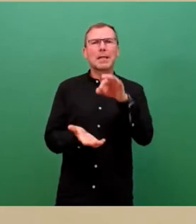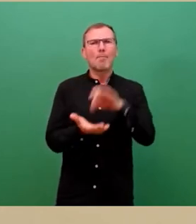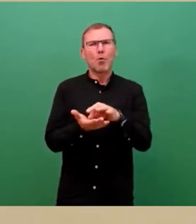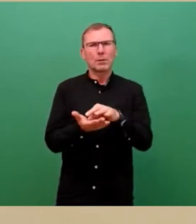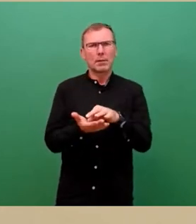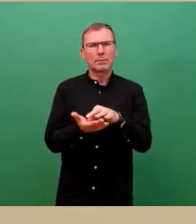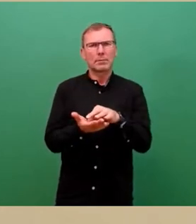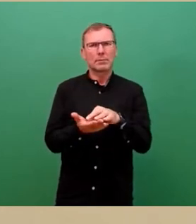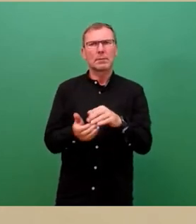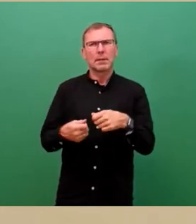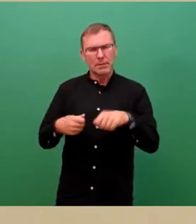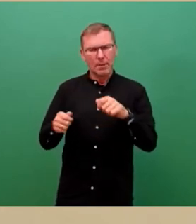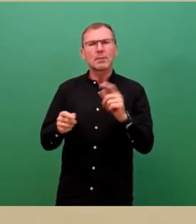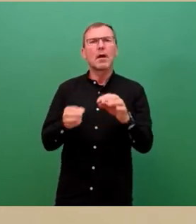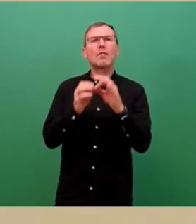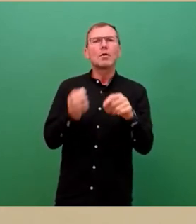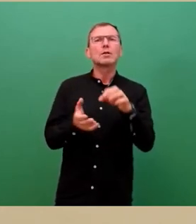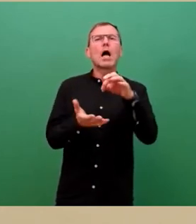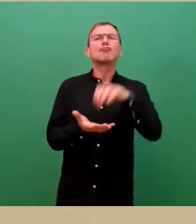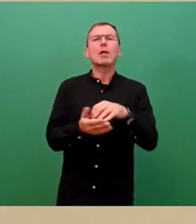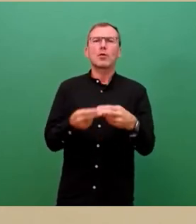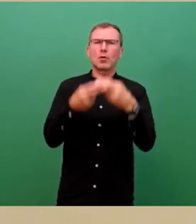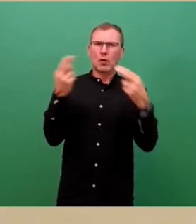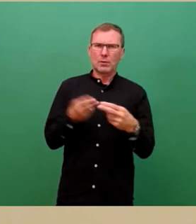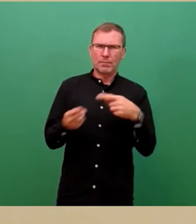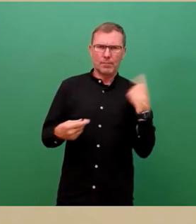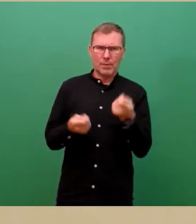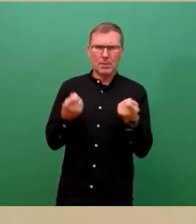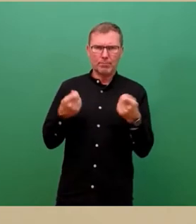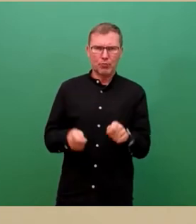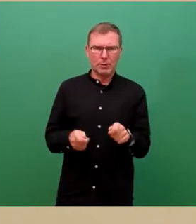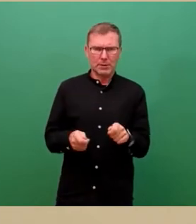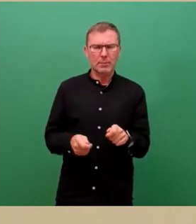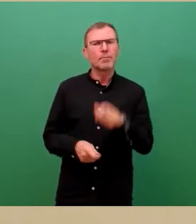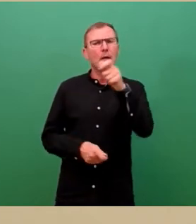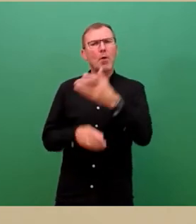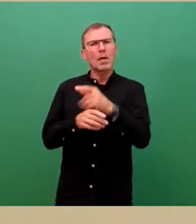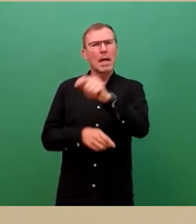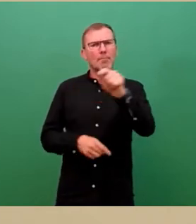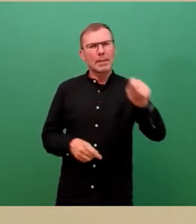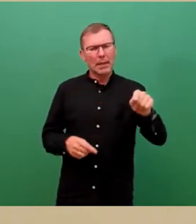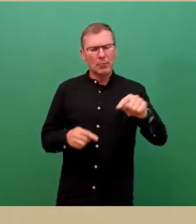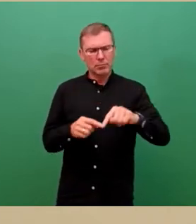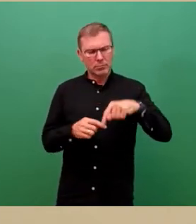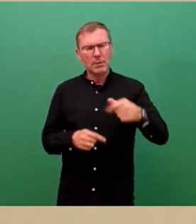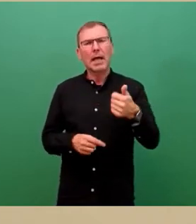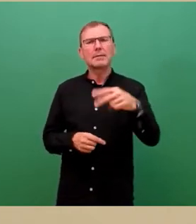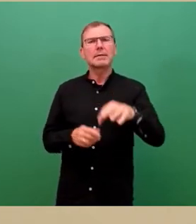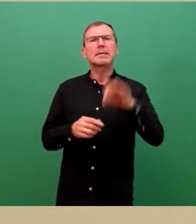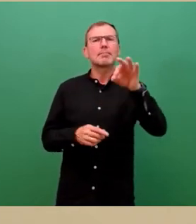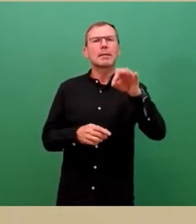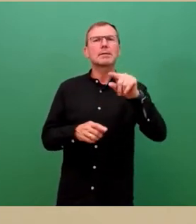Funktions und Standortkonzeptes beschlossen. Die Bürgerbeteiligungssatzung trat erst am 21. März